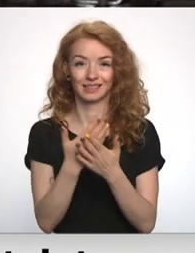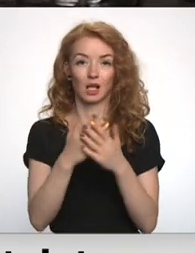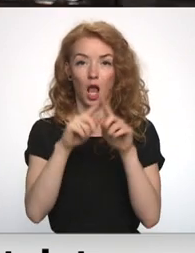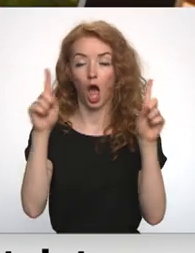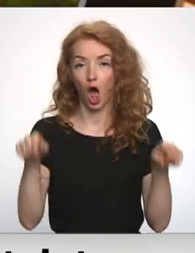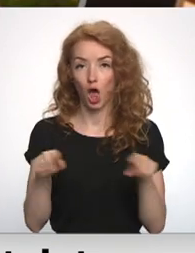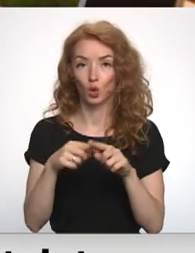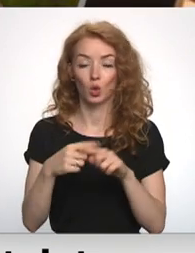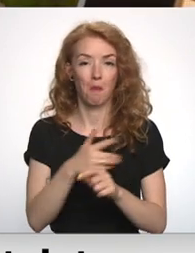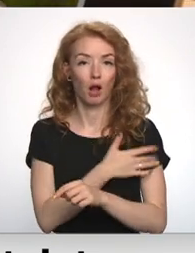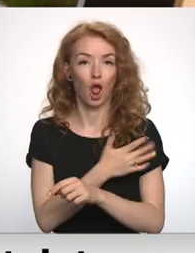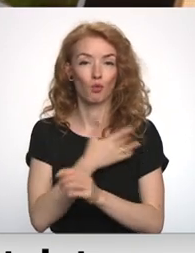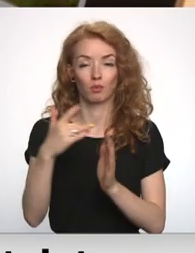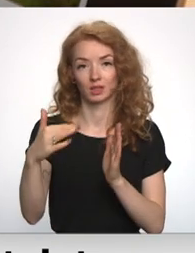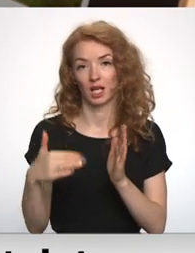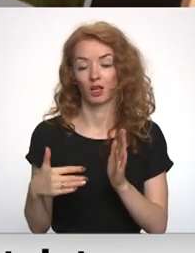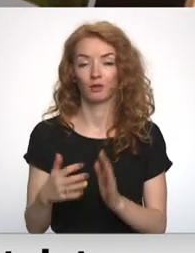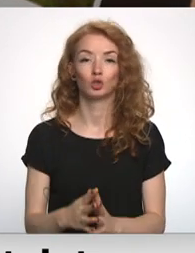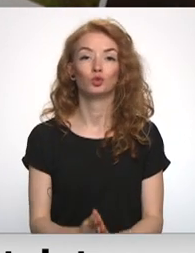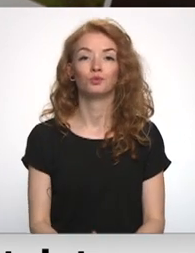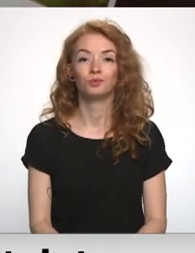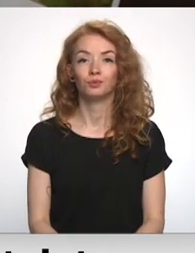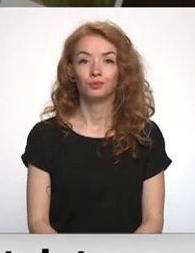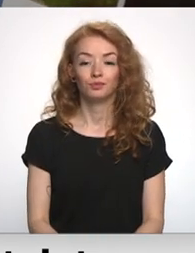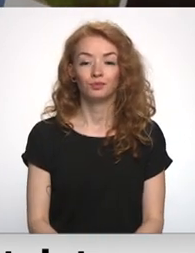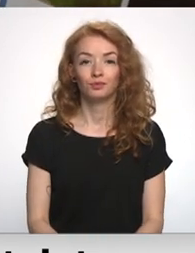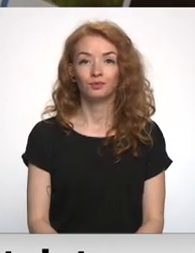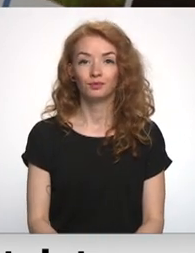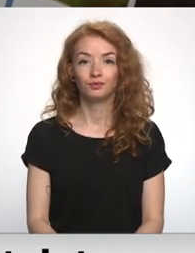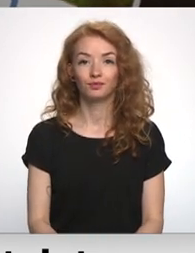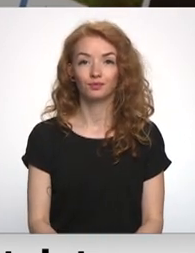pakalpomu servisu. Tenis Bikovskis, Vidzemes televīzija.